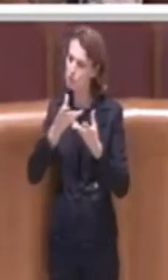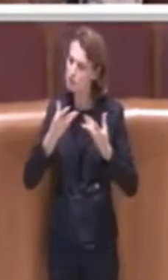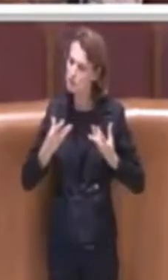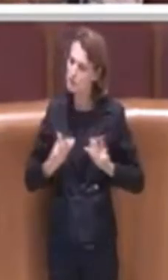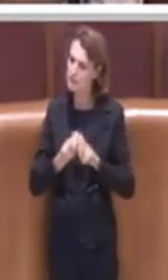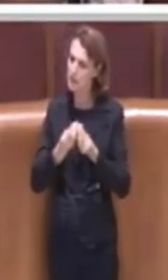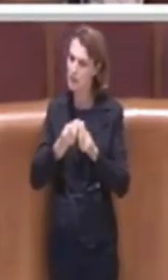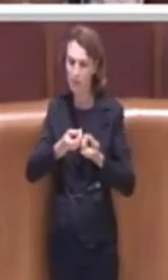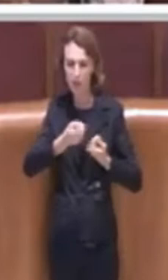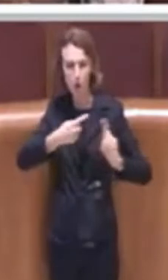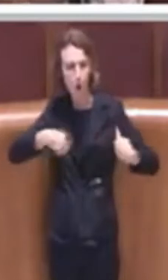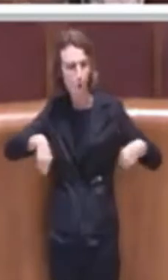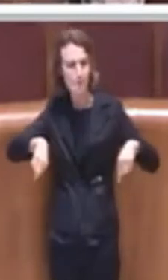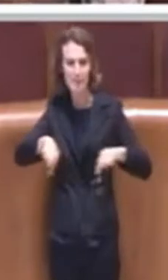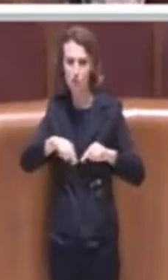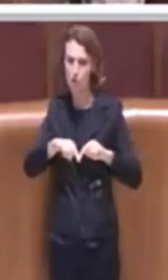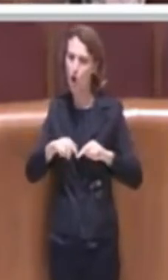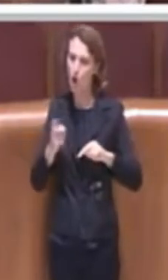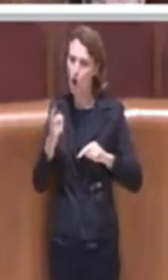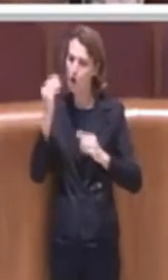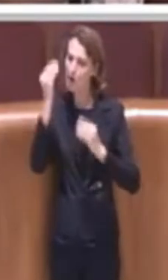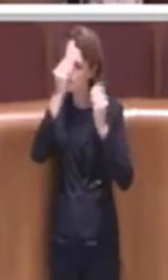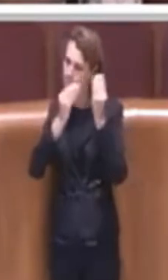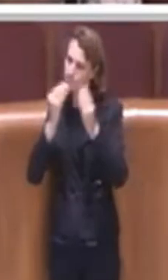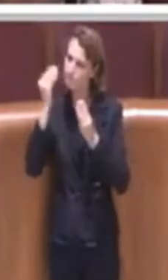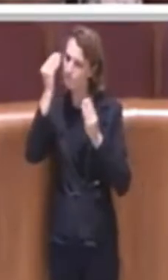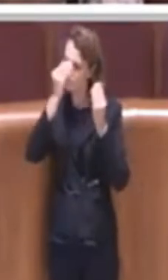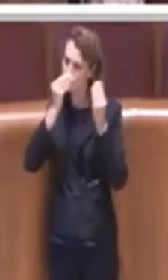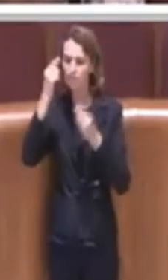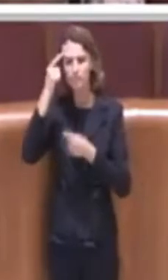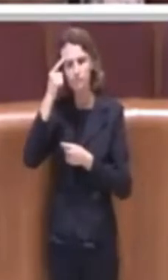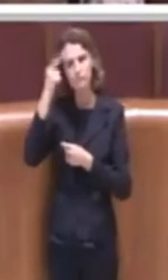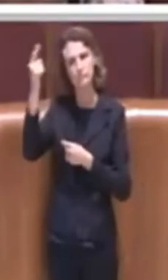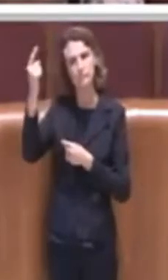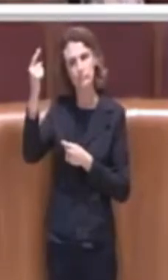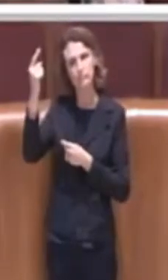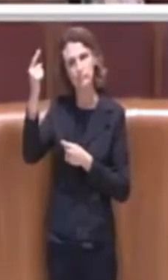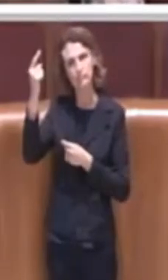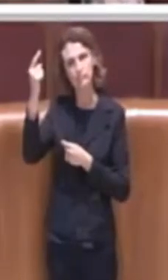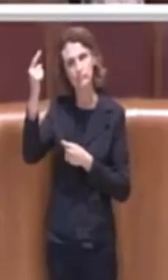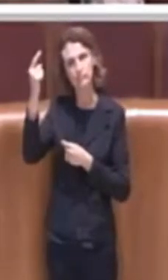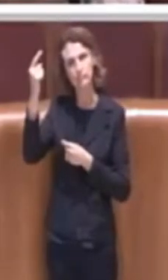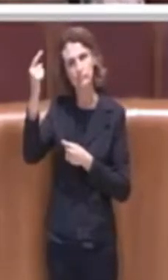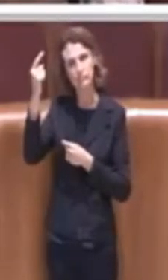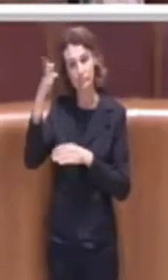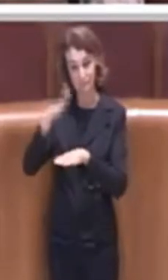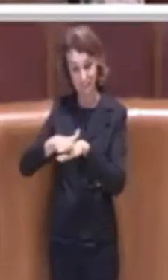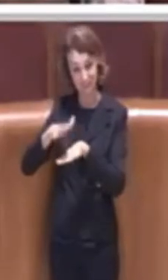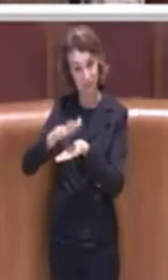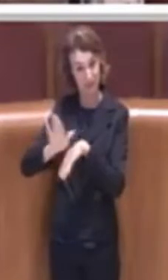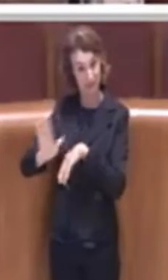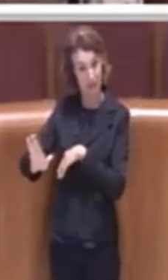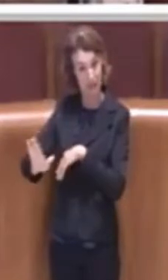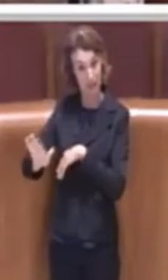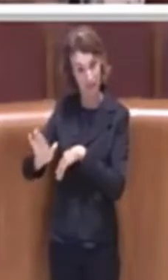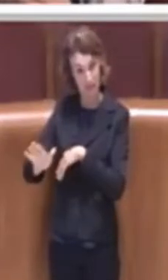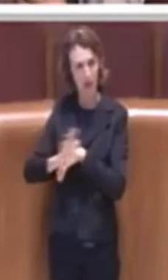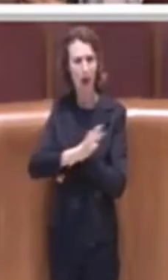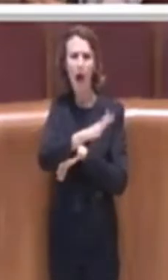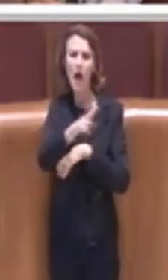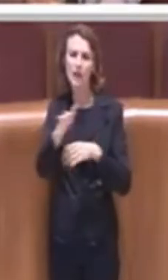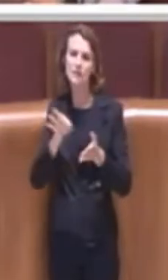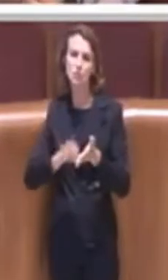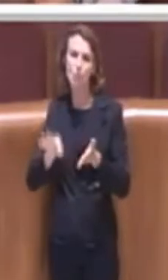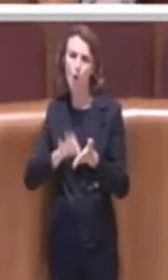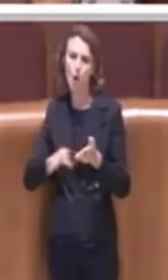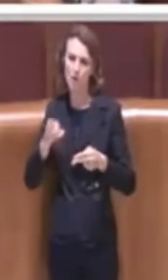della Commissione, l'idea di trasferire, di mutuare questa esperienza nelle scuole di Roma Capitale,